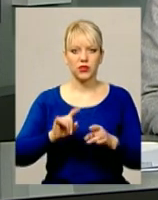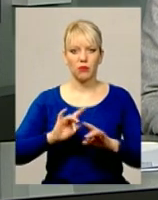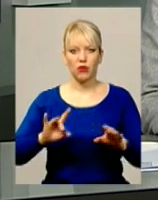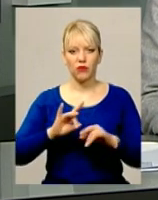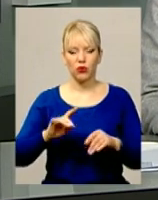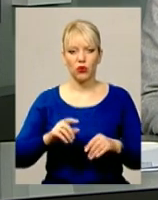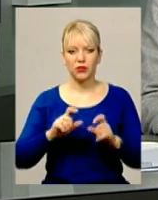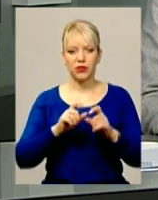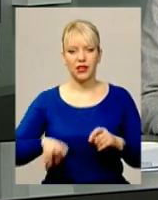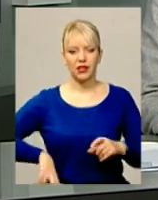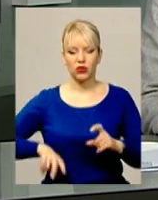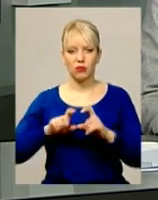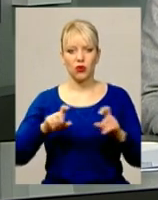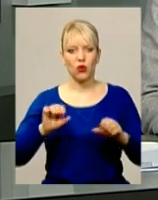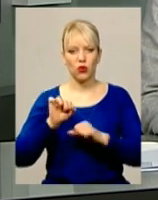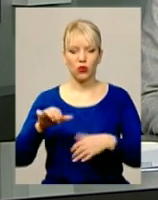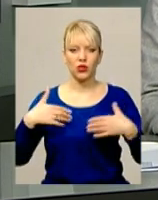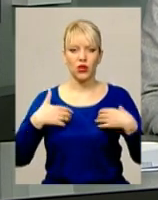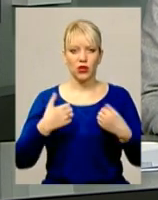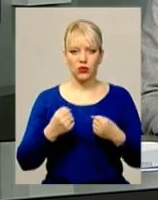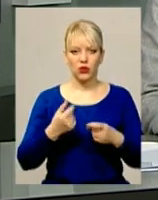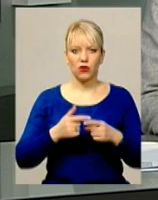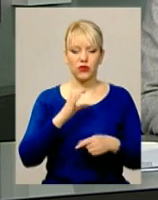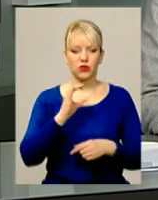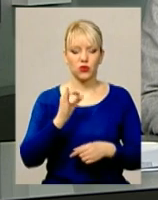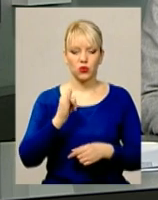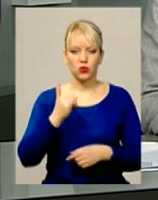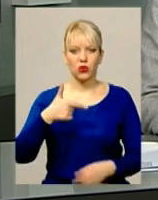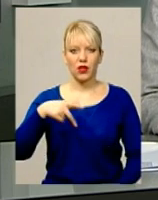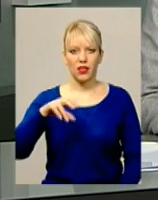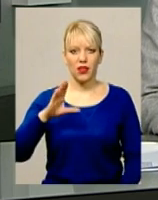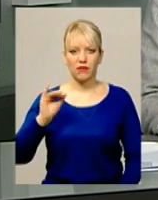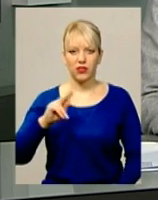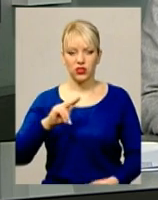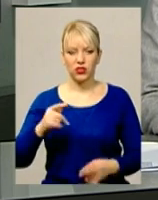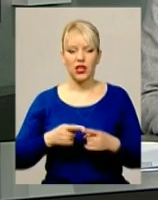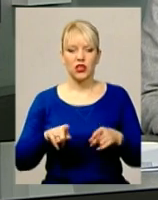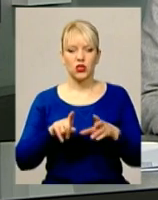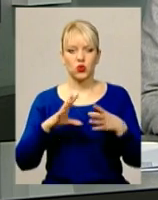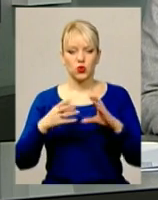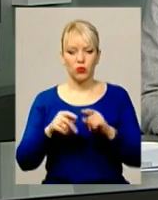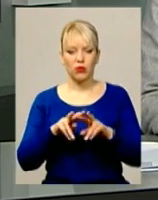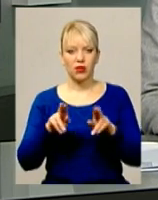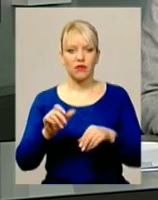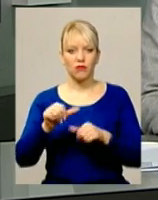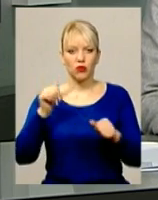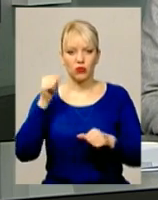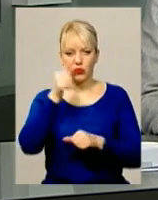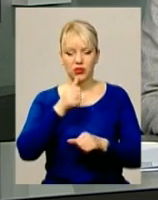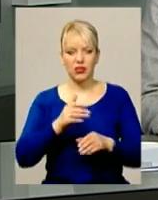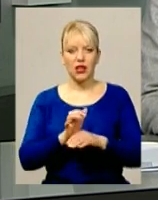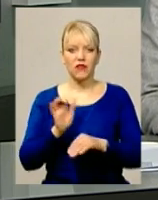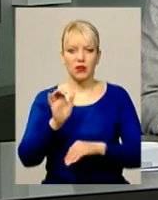Департаменту охорони здоров'я облдержадміністрації Яків Цуглевич. Сума така ж, як і минулоріч, її теж направлять винятково на